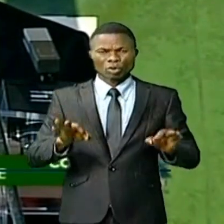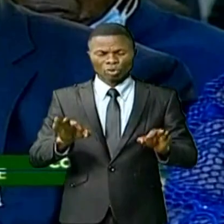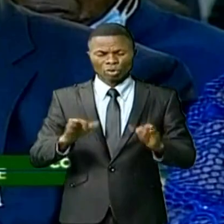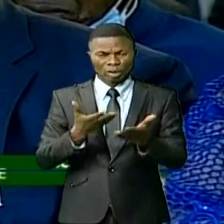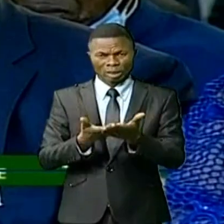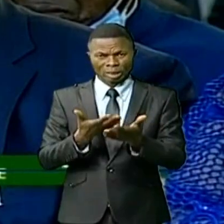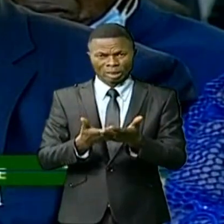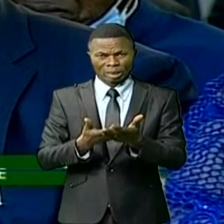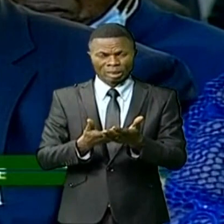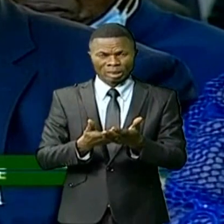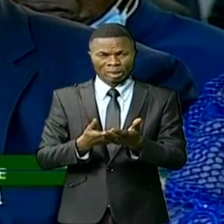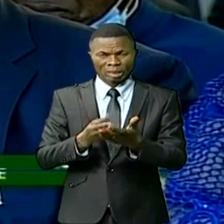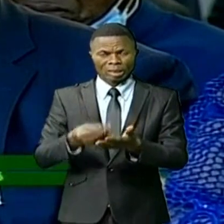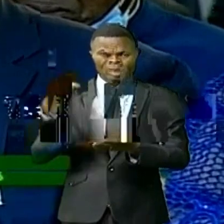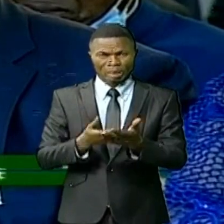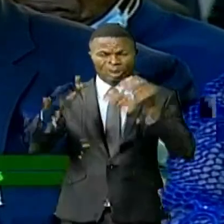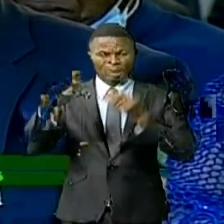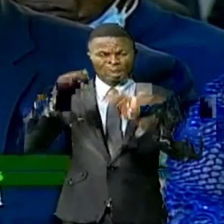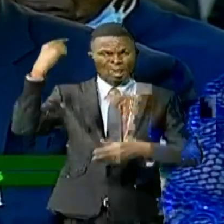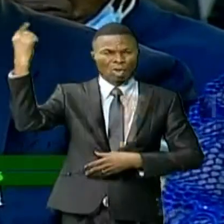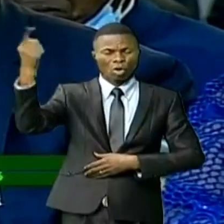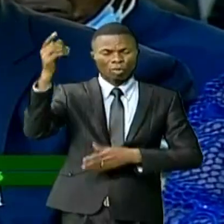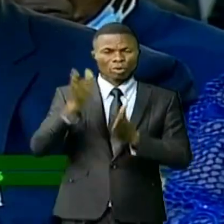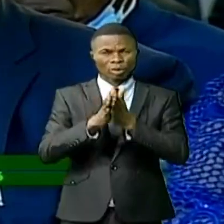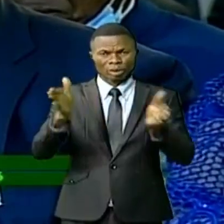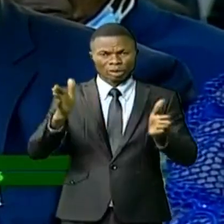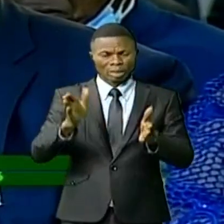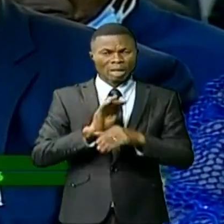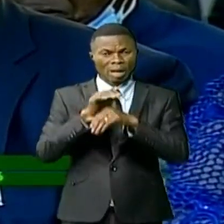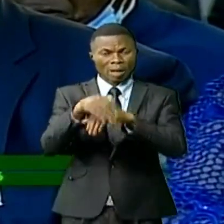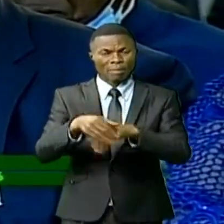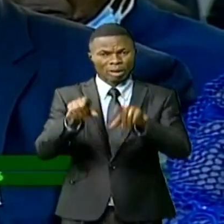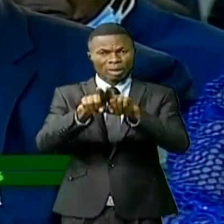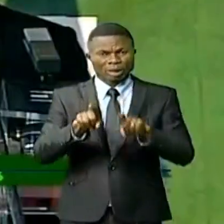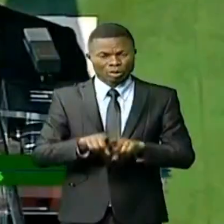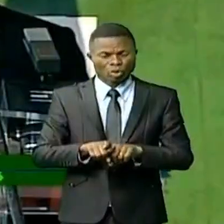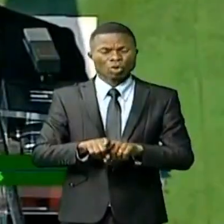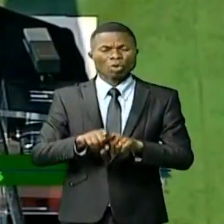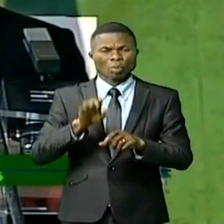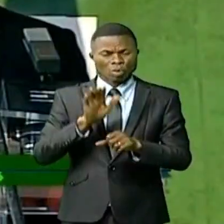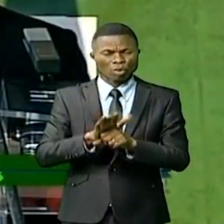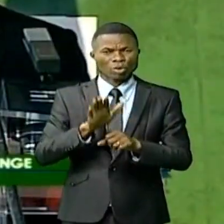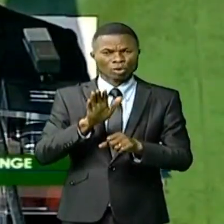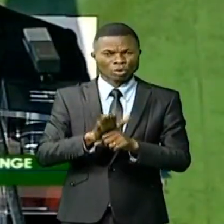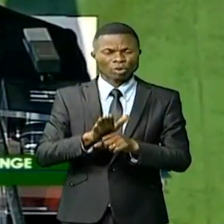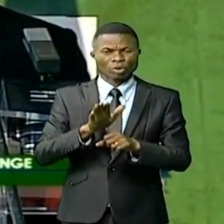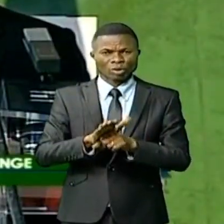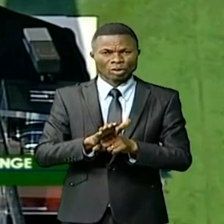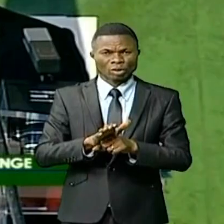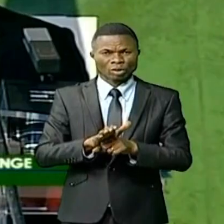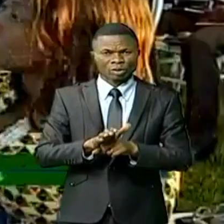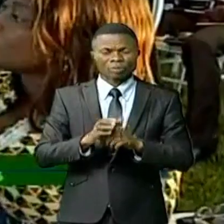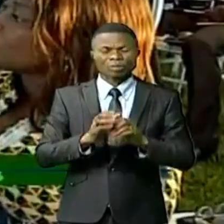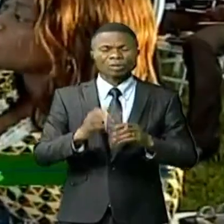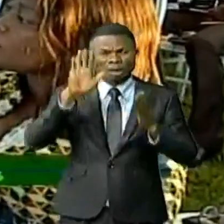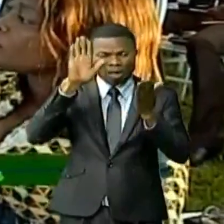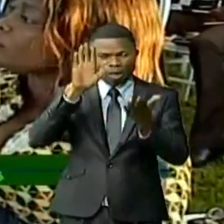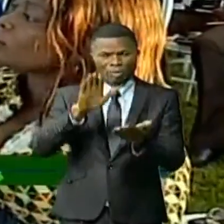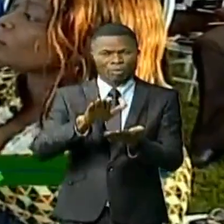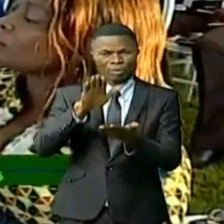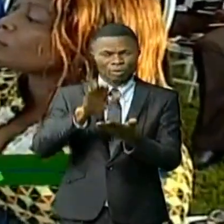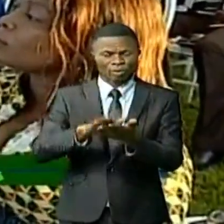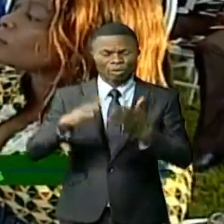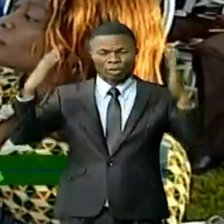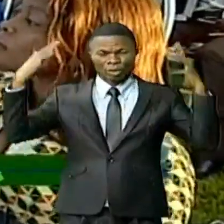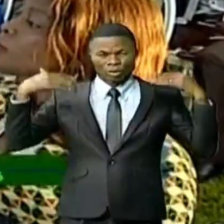émis à travers la planète et contribuent ainsi considérablement à l'atténuation du